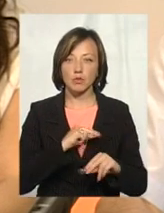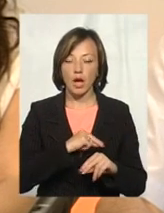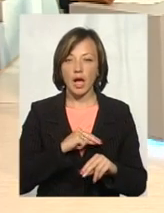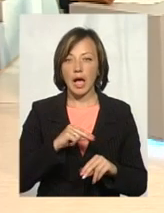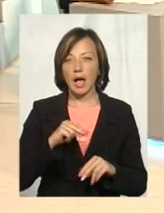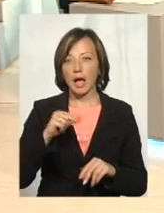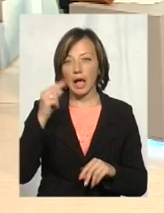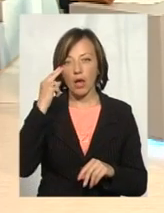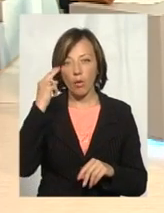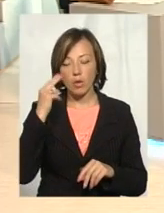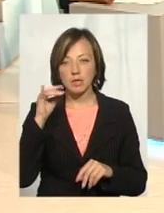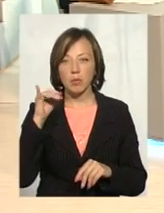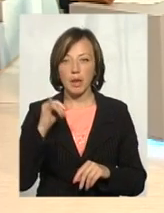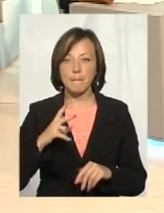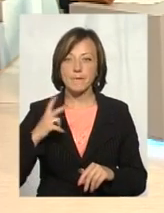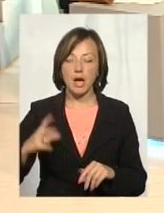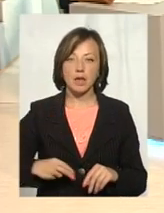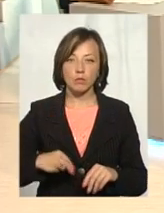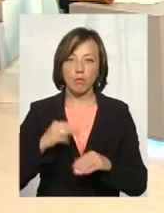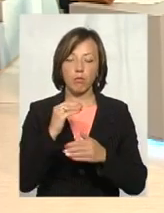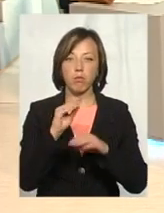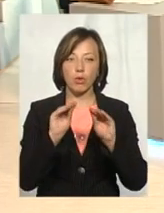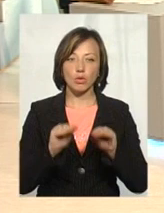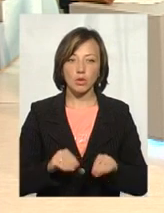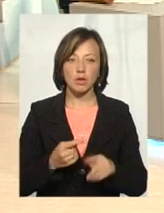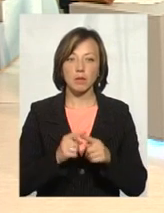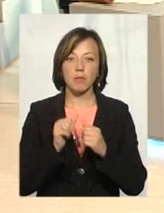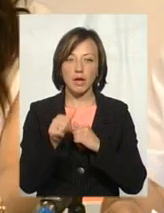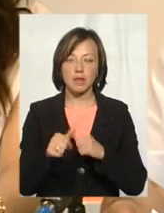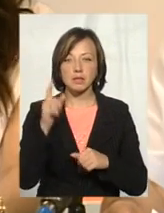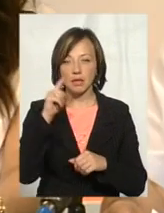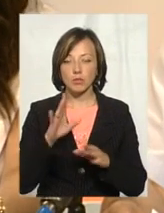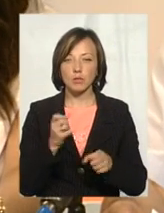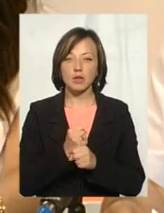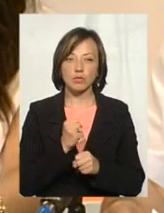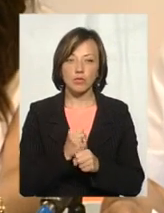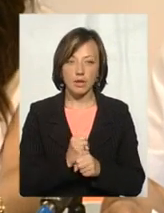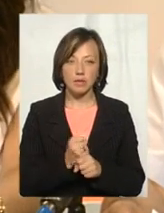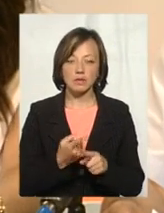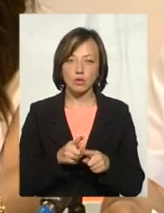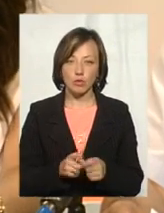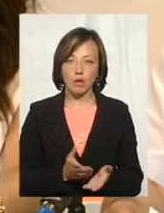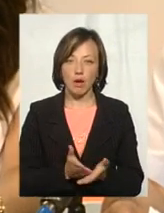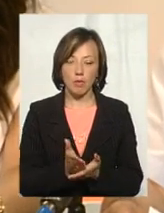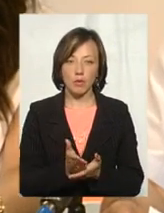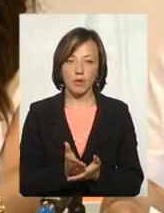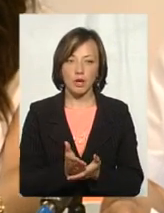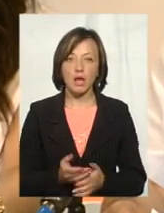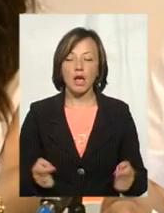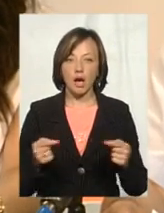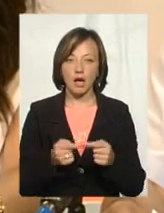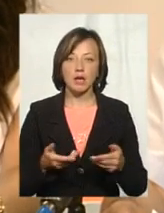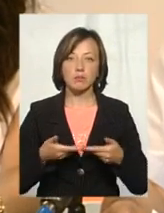протоколом. Тобто, щоб ми наперед вже знали, що це буде діяти і буде працювати якраз в цьому напрямку. І якраз ми